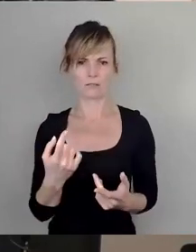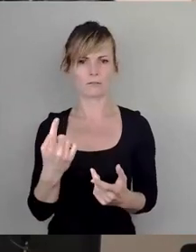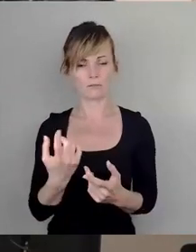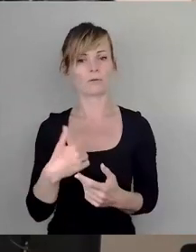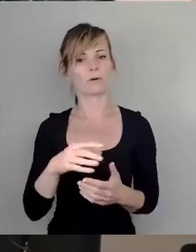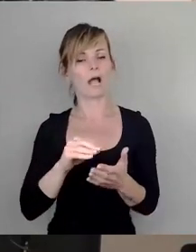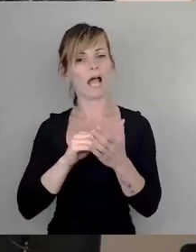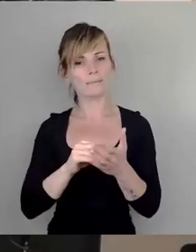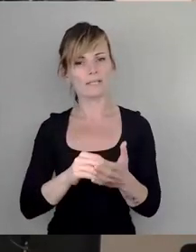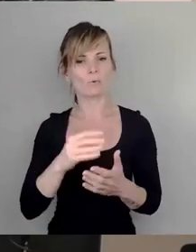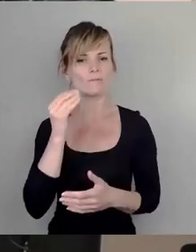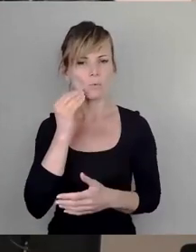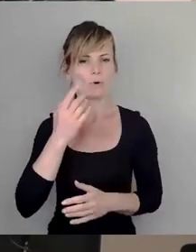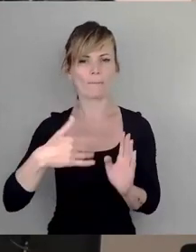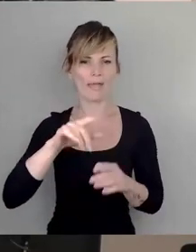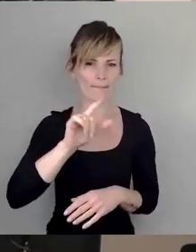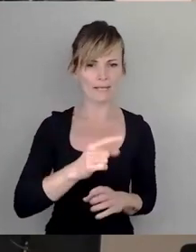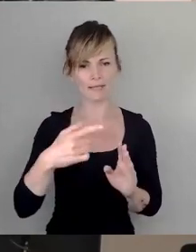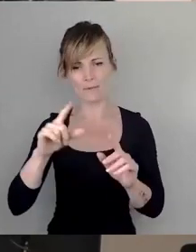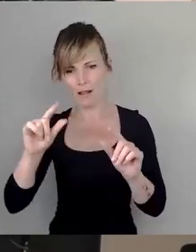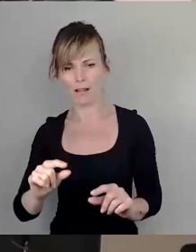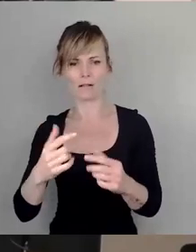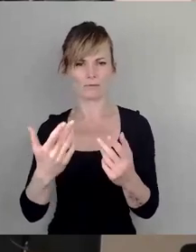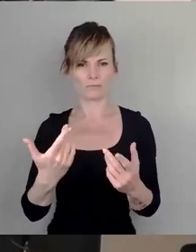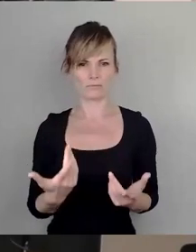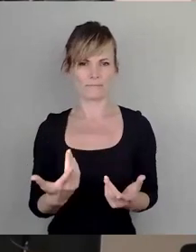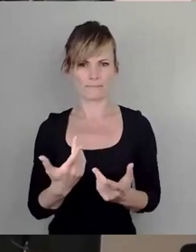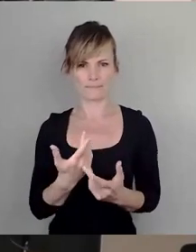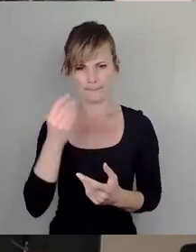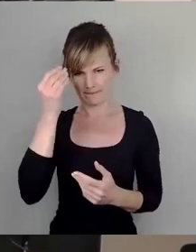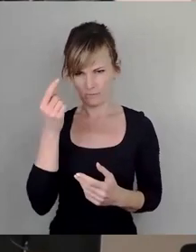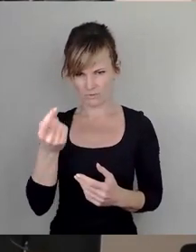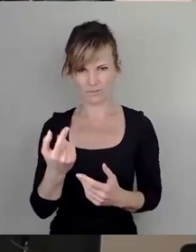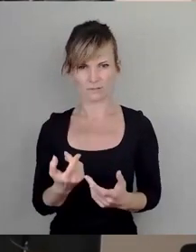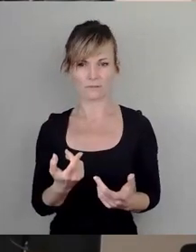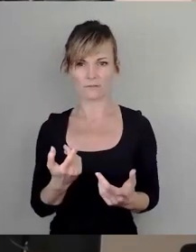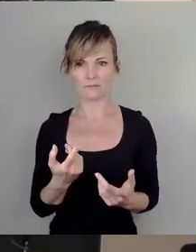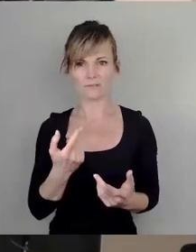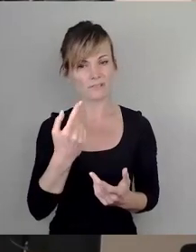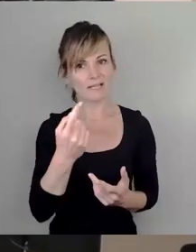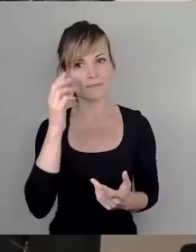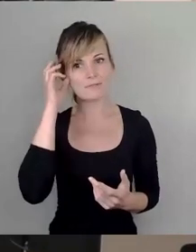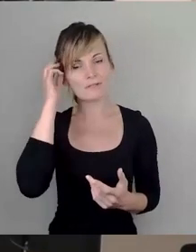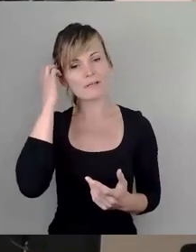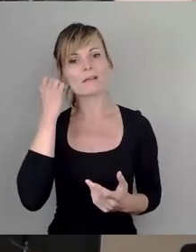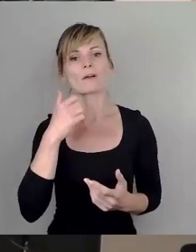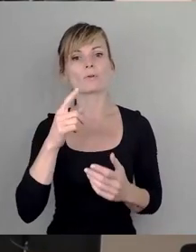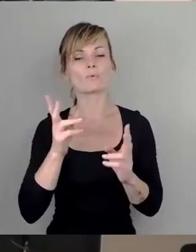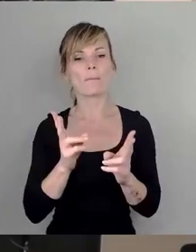billiger, preiswerter. Jetzt versetzen Sie sich mal, Sie sind in der Lage, Sie sind normal arbeitstätig,